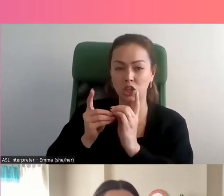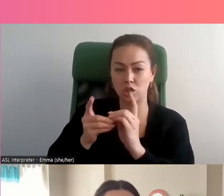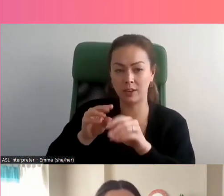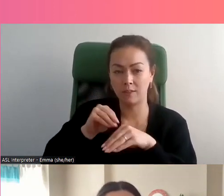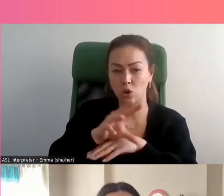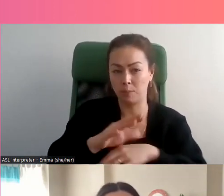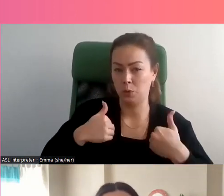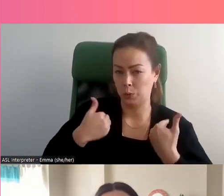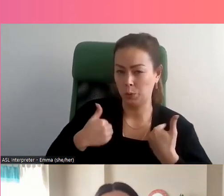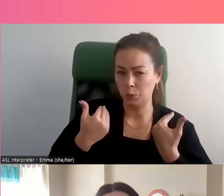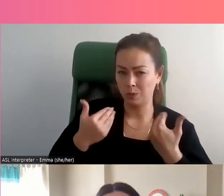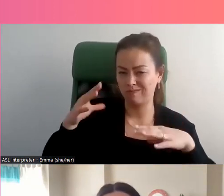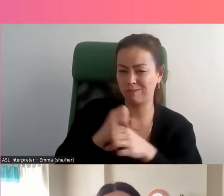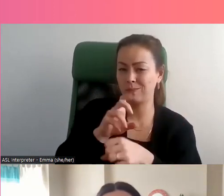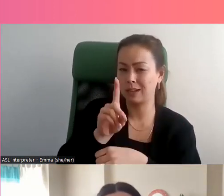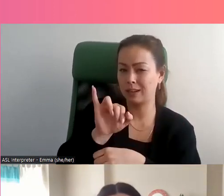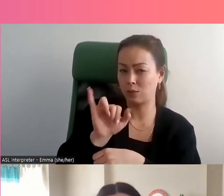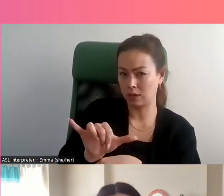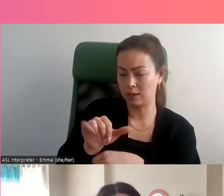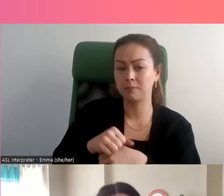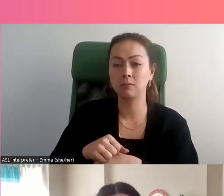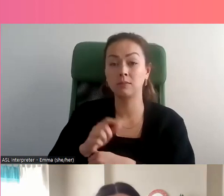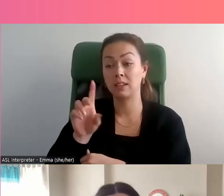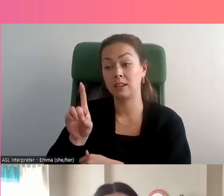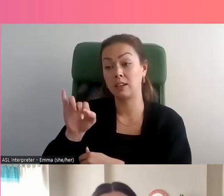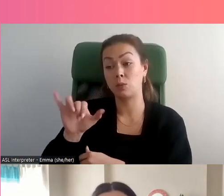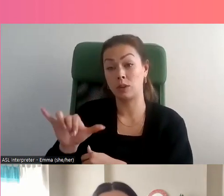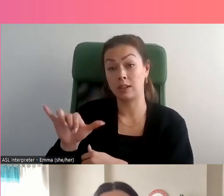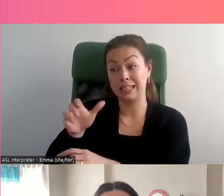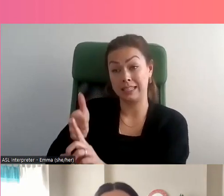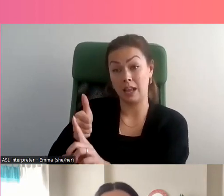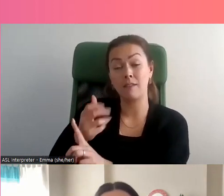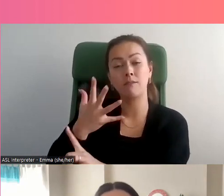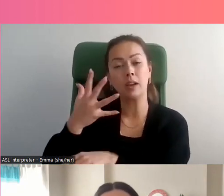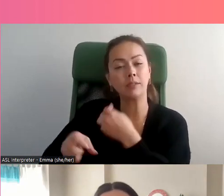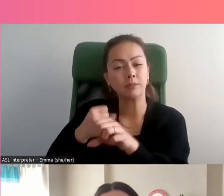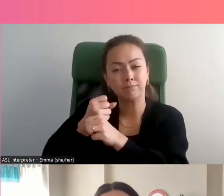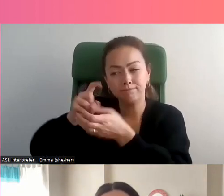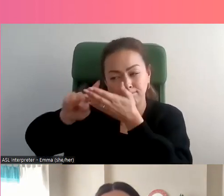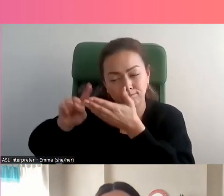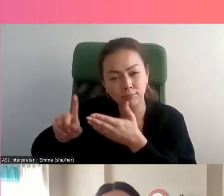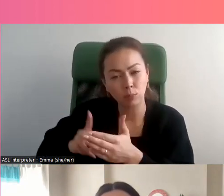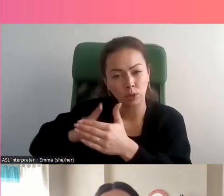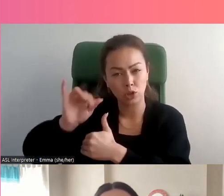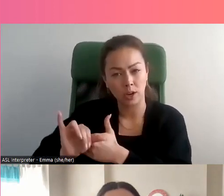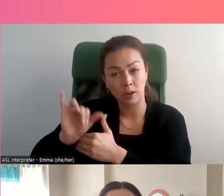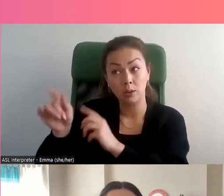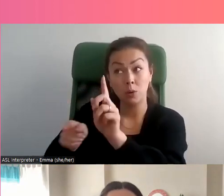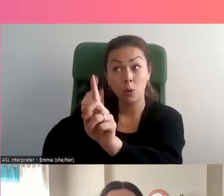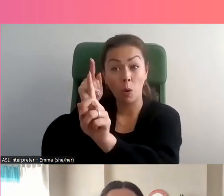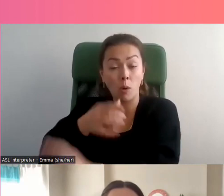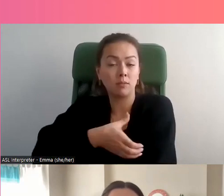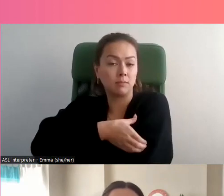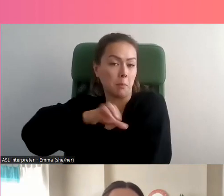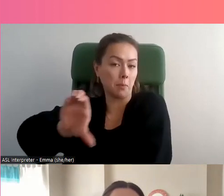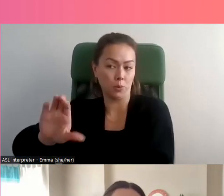DIY, c'est-à-dire Jeunes informés sur le numérique. Il s'agit d'un projet de recherche de cinq ans qui vise à autonomiser les jeunes